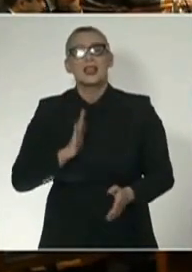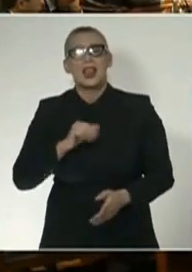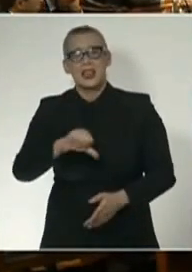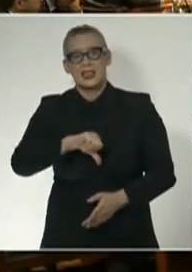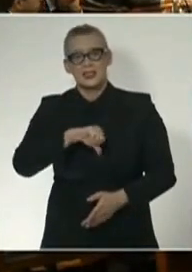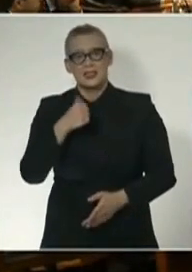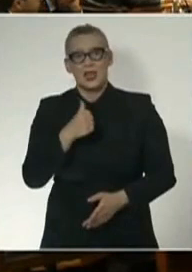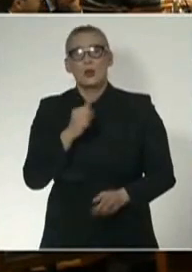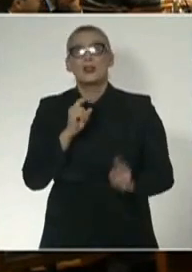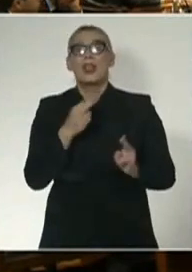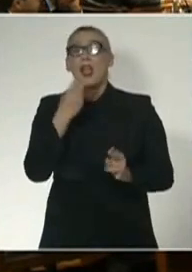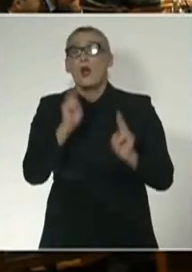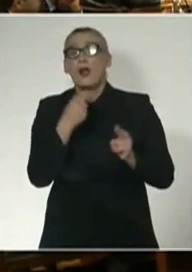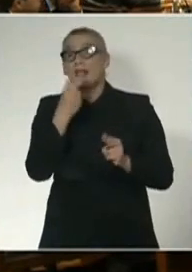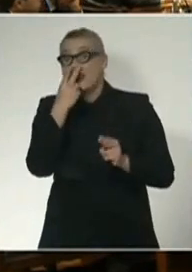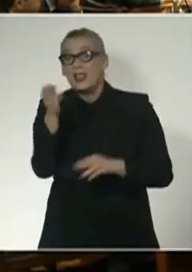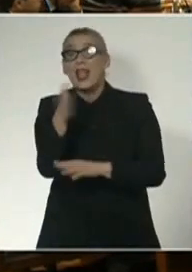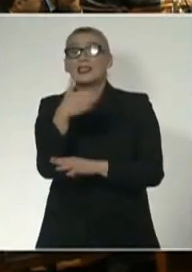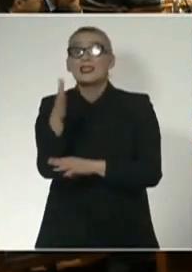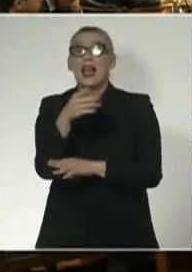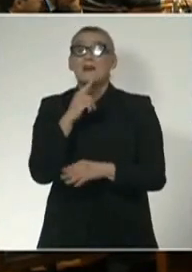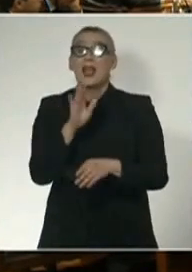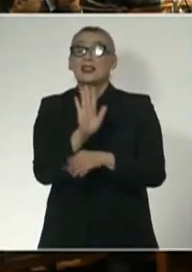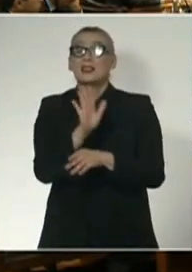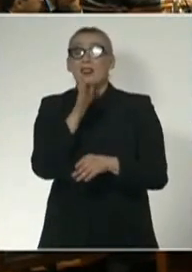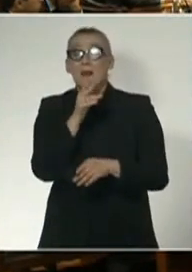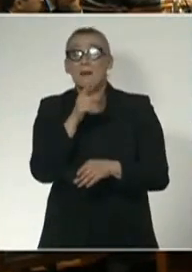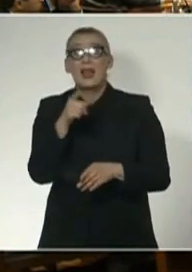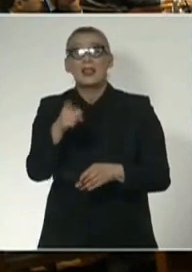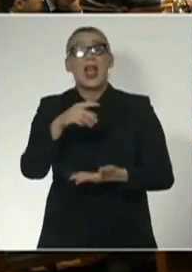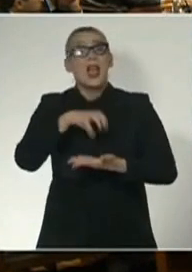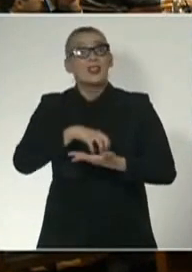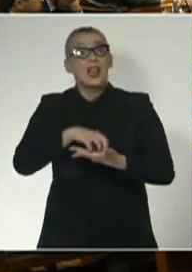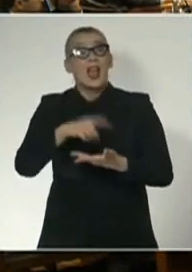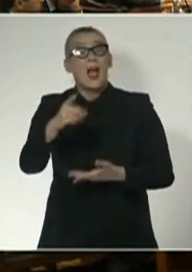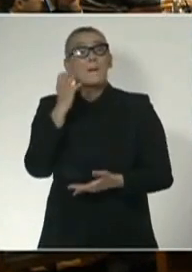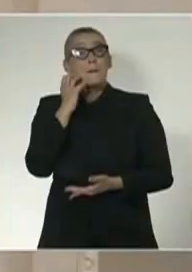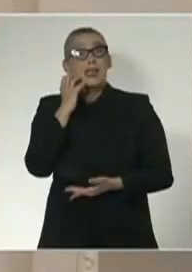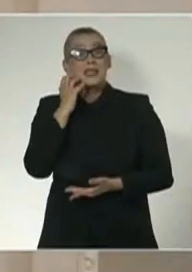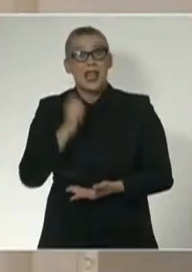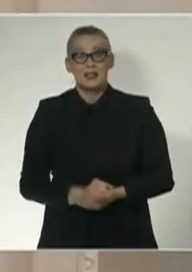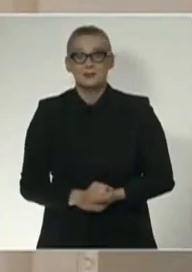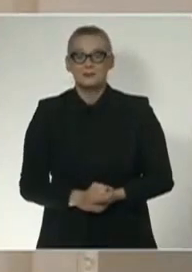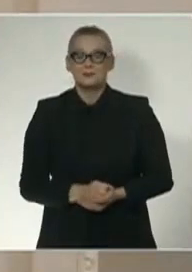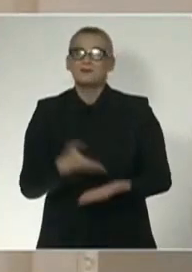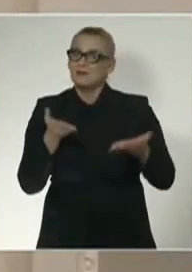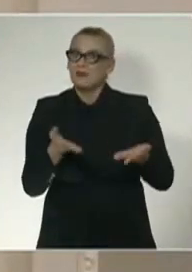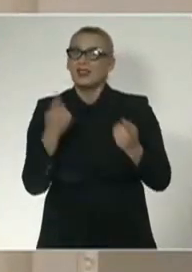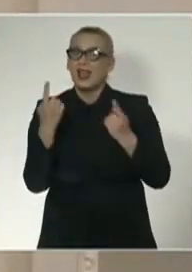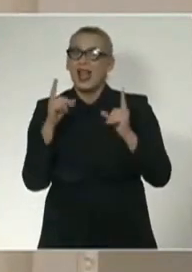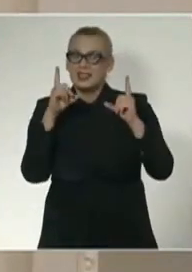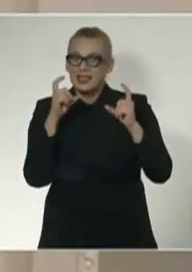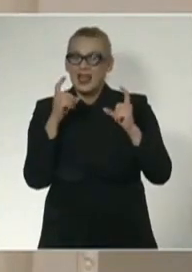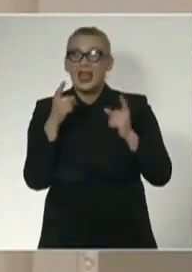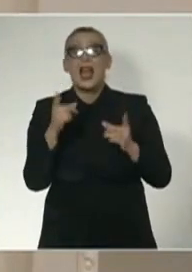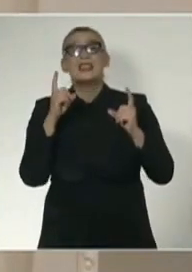на гледката како знамето на Северна Македонија се развиорува председиштото на НАТО во Брисел. Тааа слика е